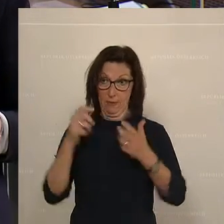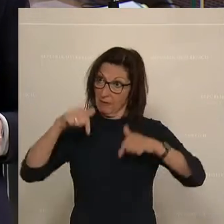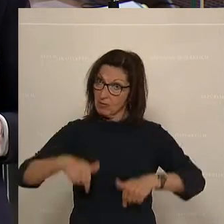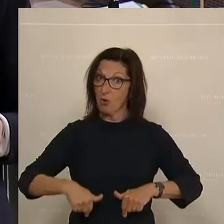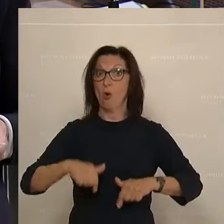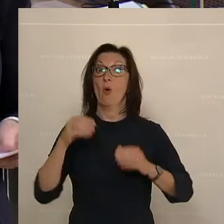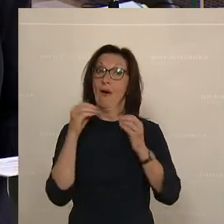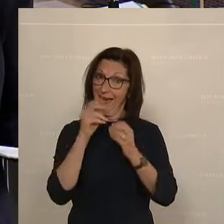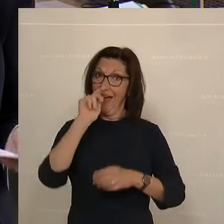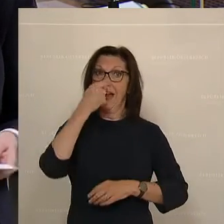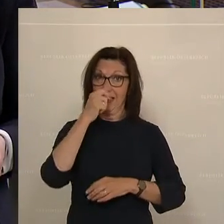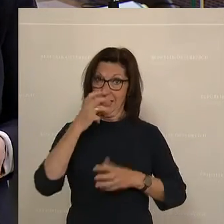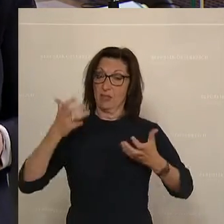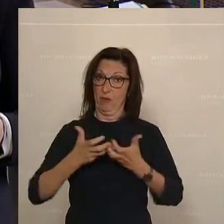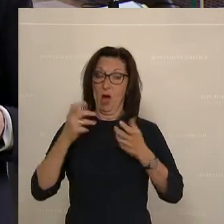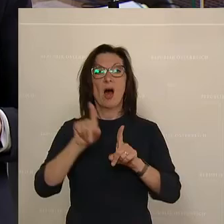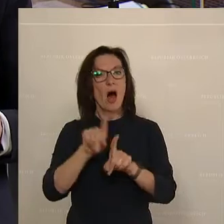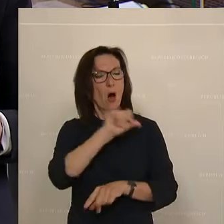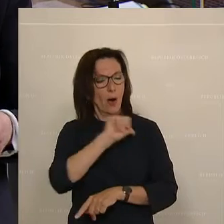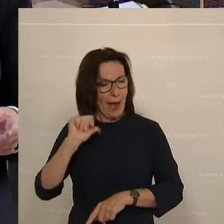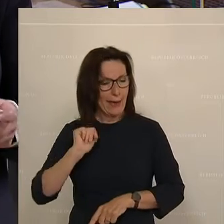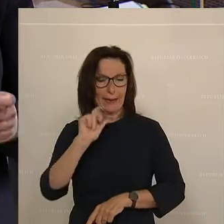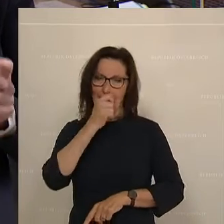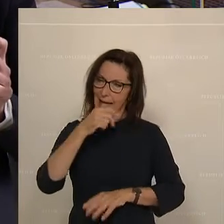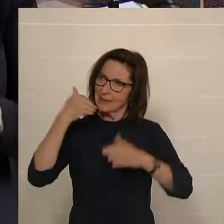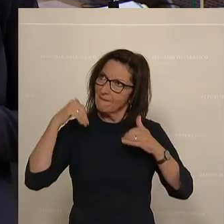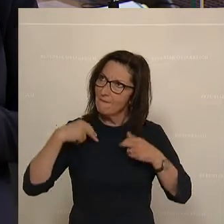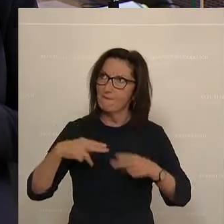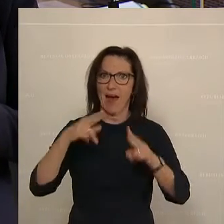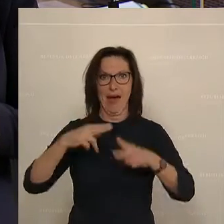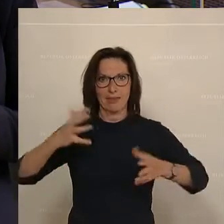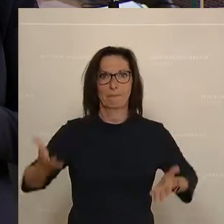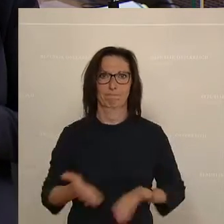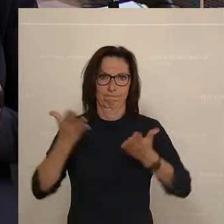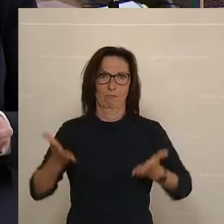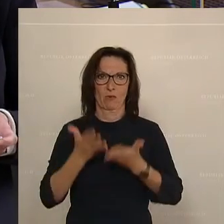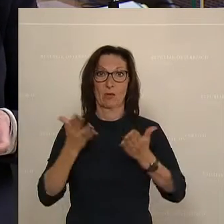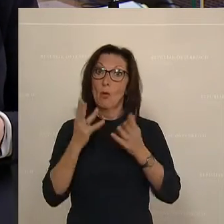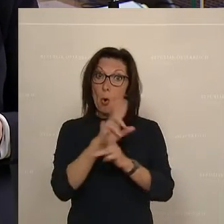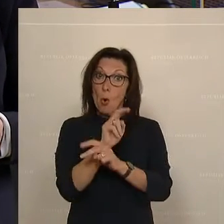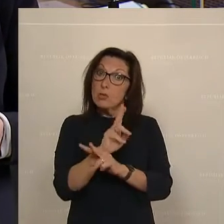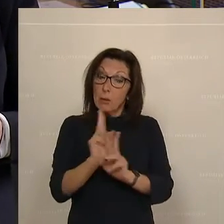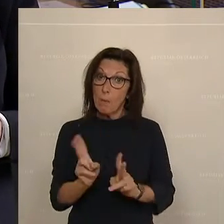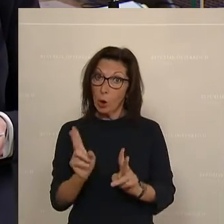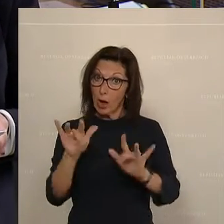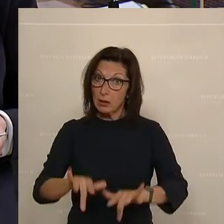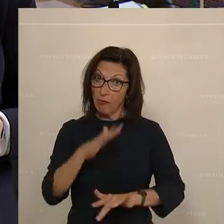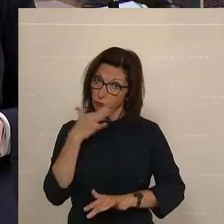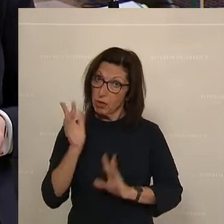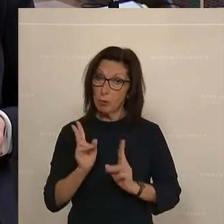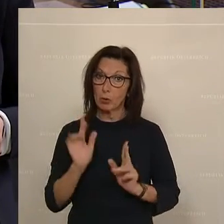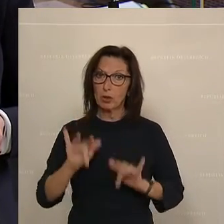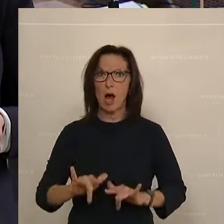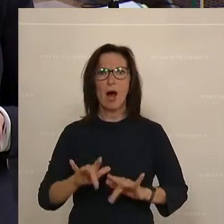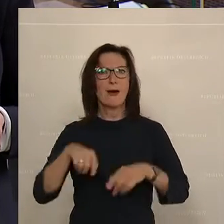auch die eigene Förderung von Erdgas weiter treiben. Österreich hat großes Potenzial. Wir haben engagierte